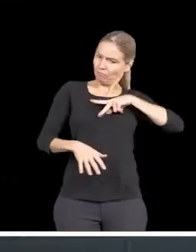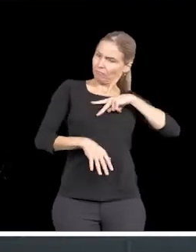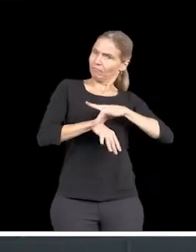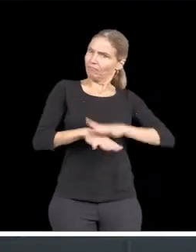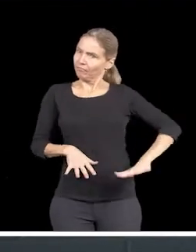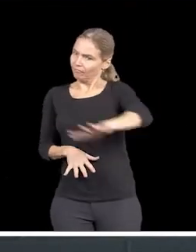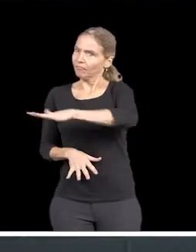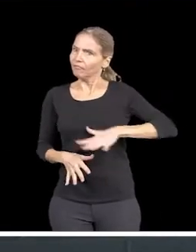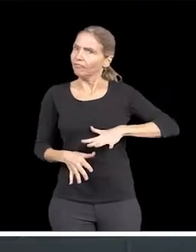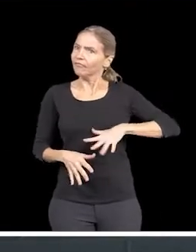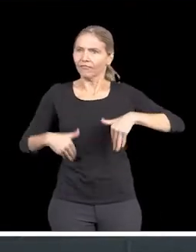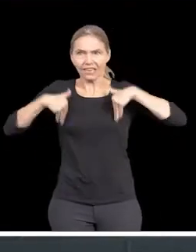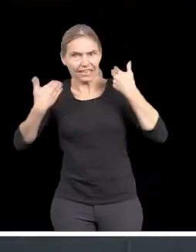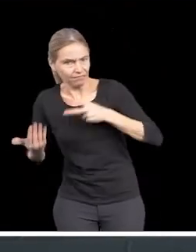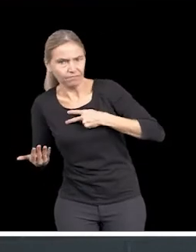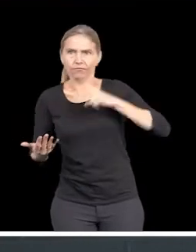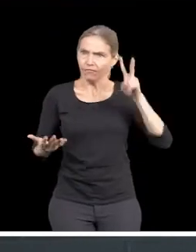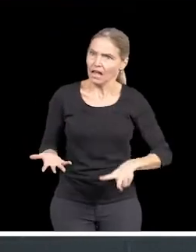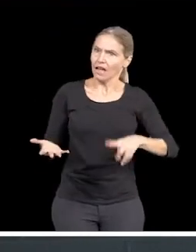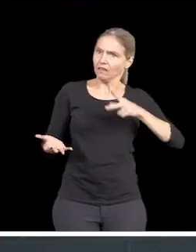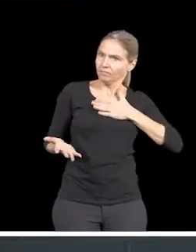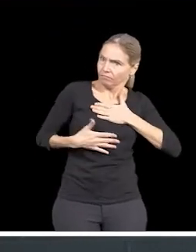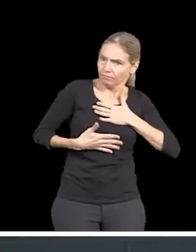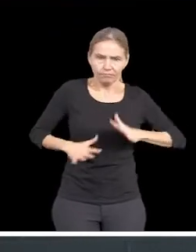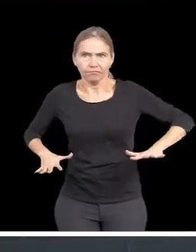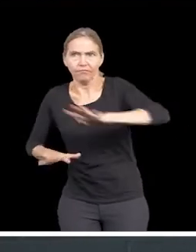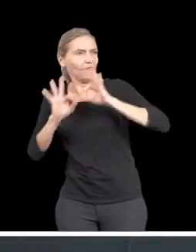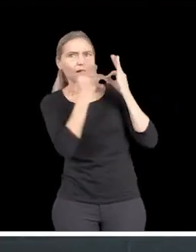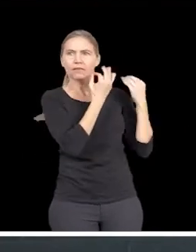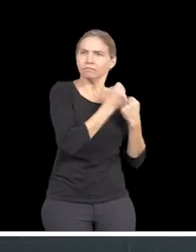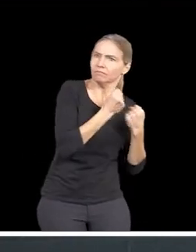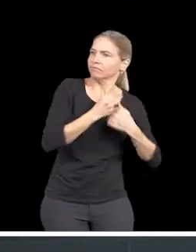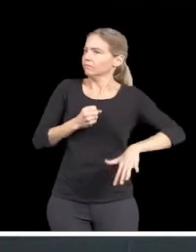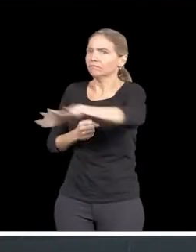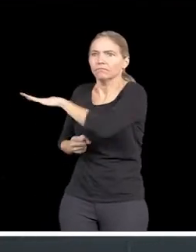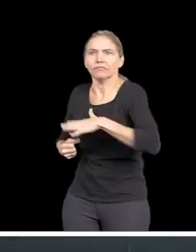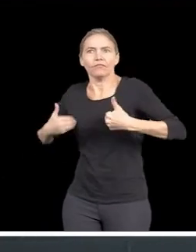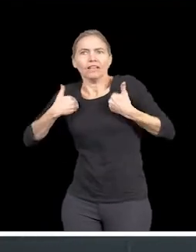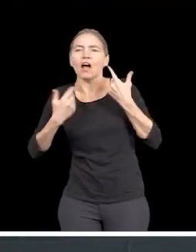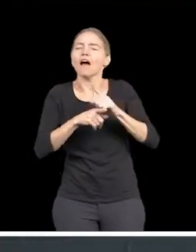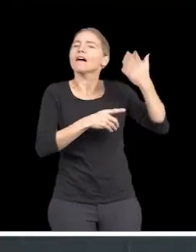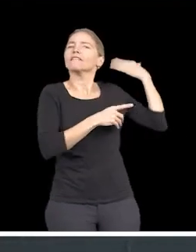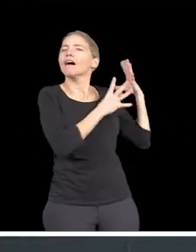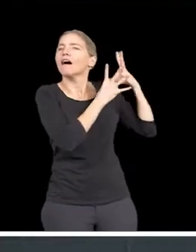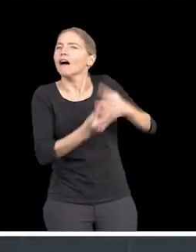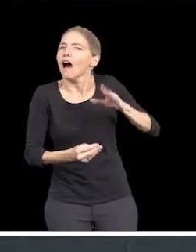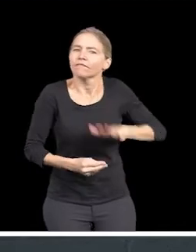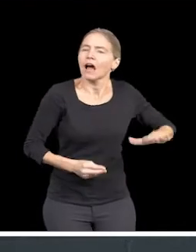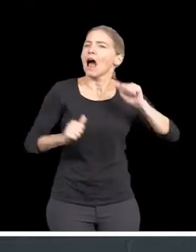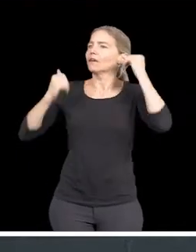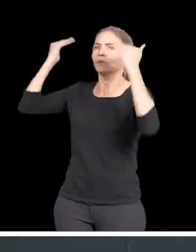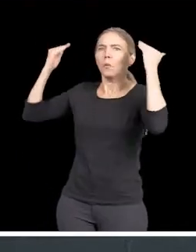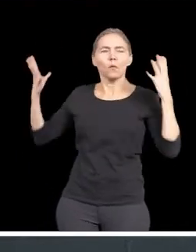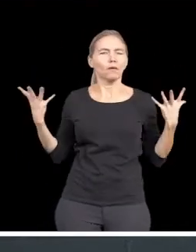ta vérité. Il y a ton soutien. Dans la valise de ton enfance et dans celle de ton adolescence, il y a